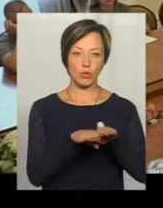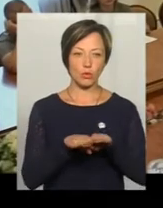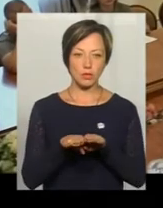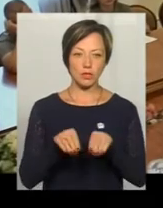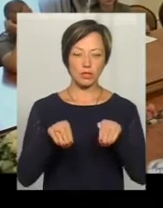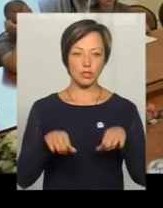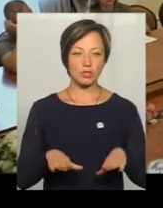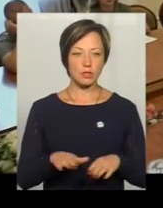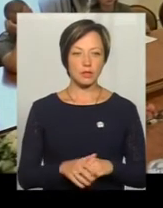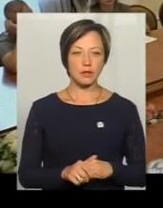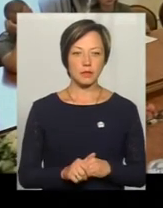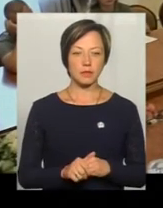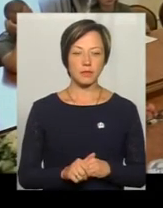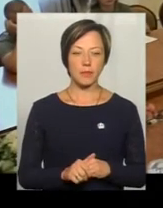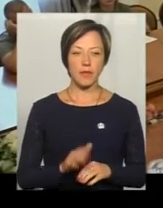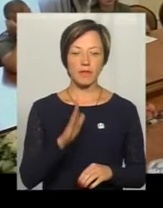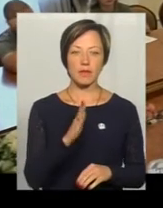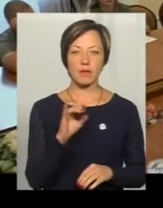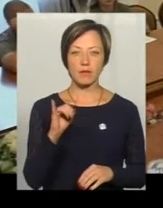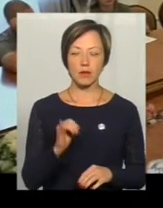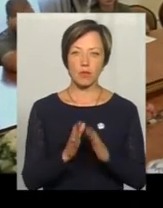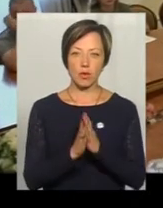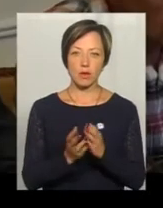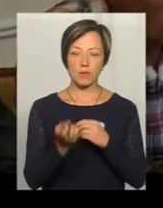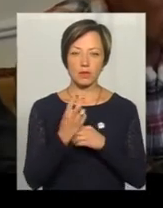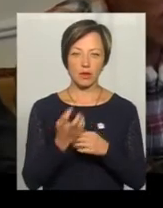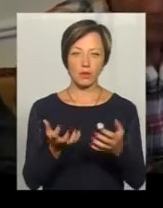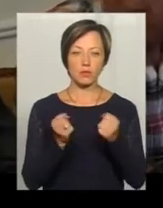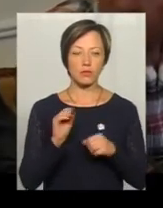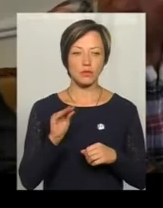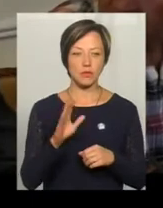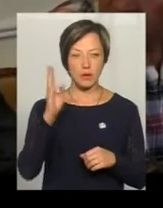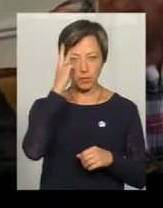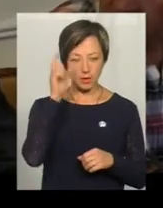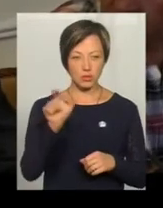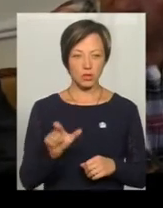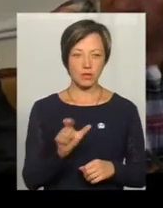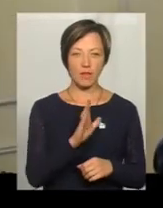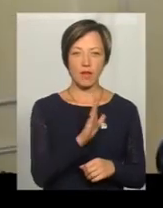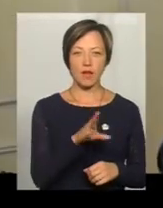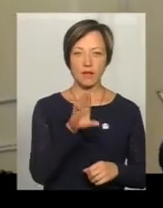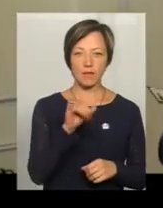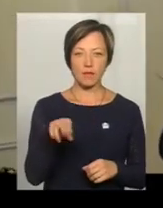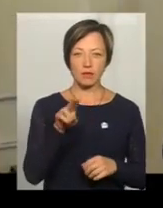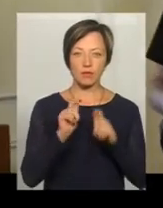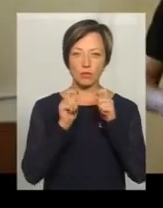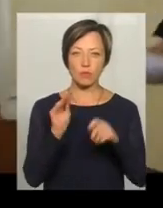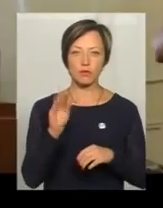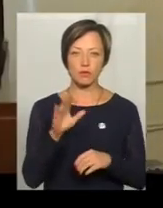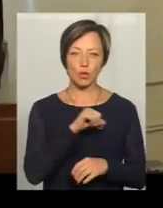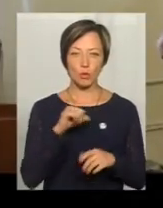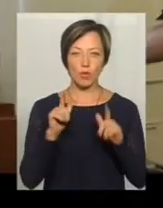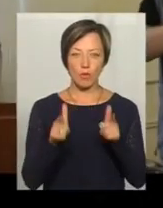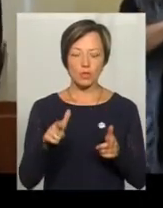Валерій Іванович, прохання підійти, отримати посвідчення. Хмельничанину Валерію Виду вручають посвідчення бійця-добровольця АТО.